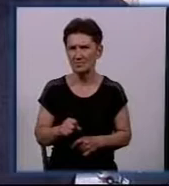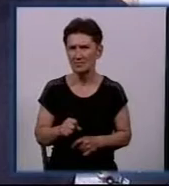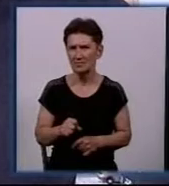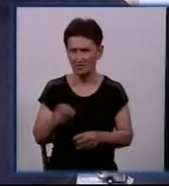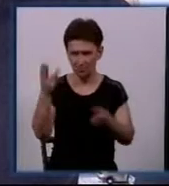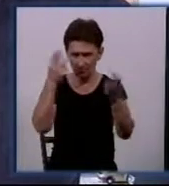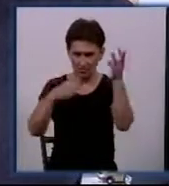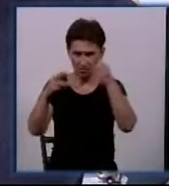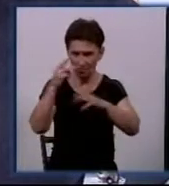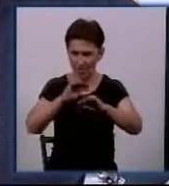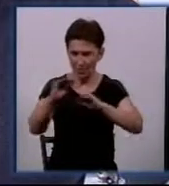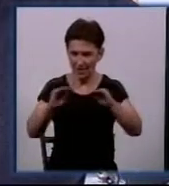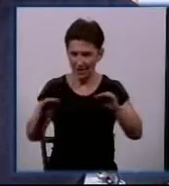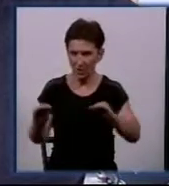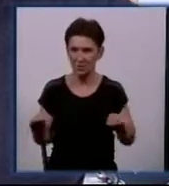Моделюють її,